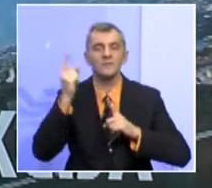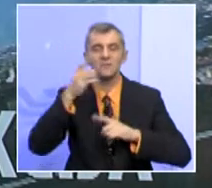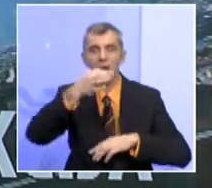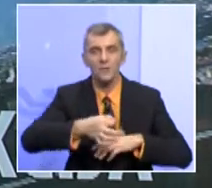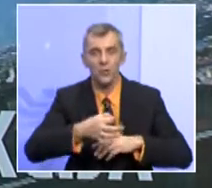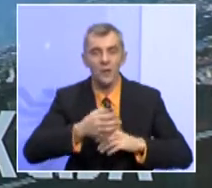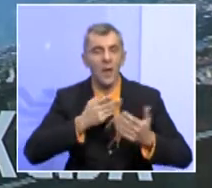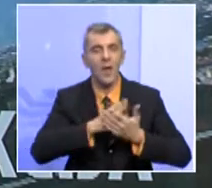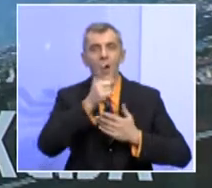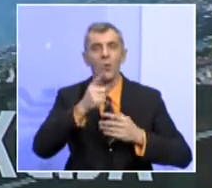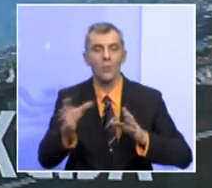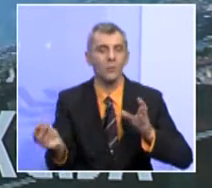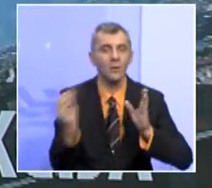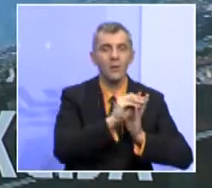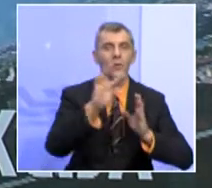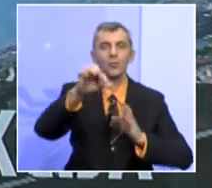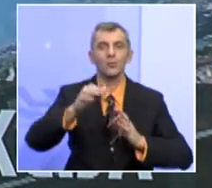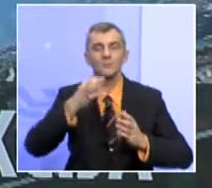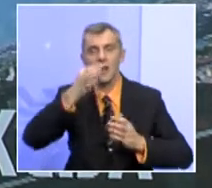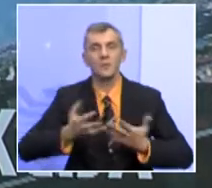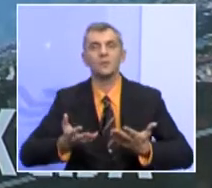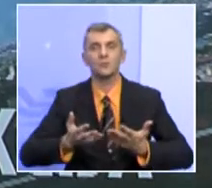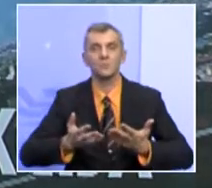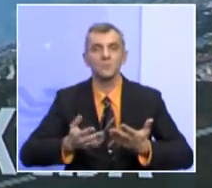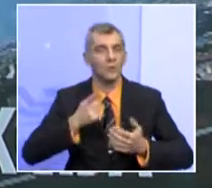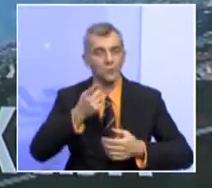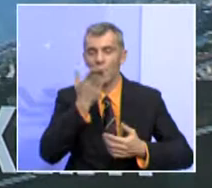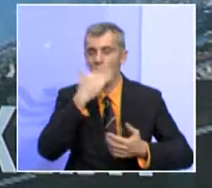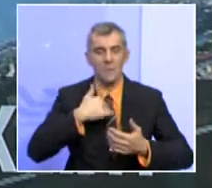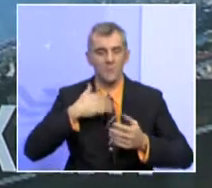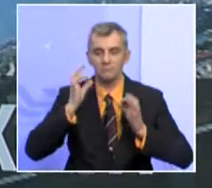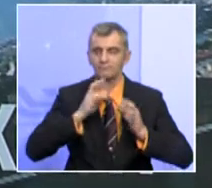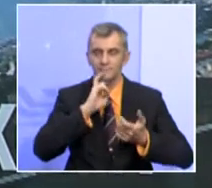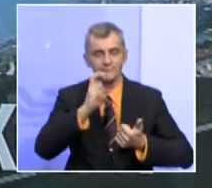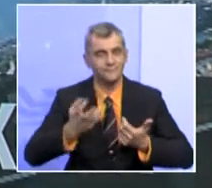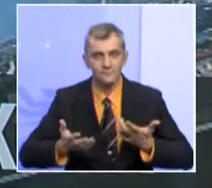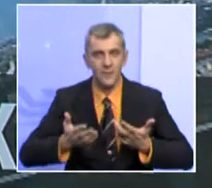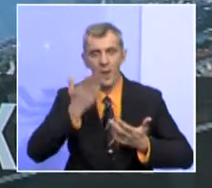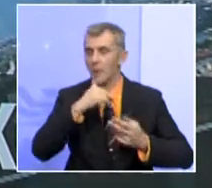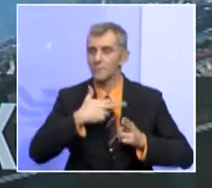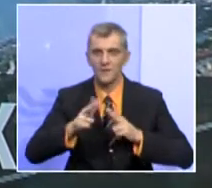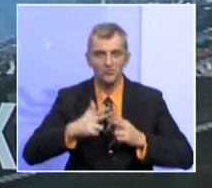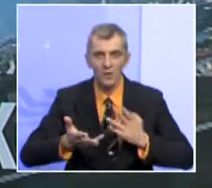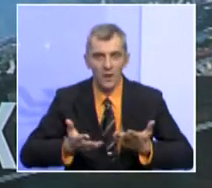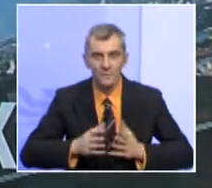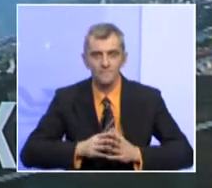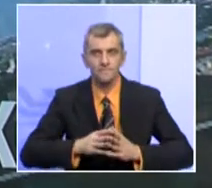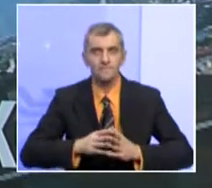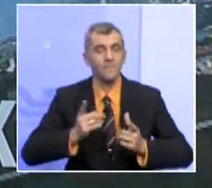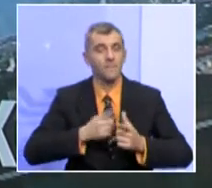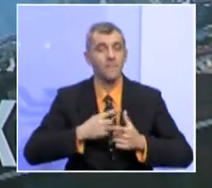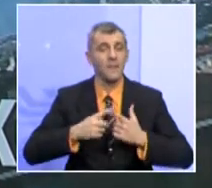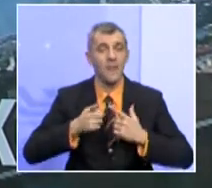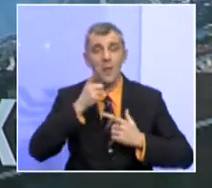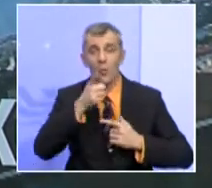ukoliko se oni pripoje Tuzlanskom kantonu. Na to nemam adekvatne odgovore, nemam adekvatna rješenja ili barem